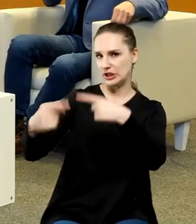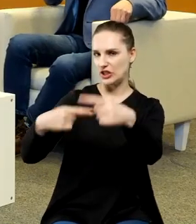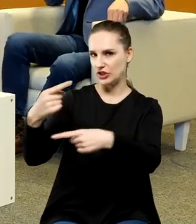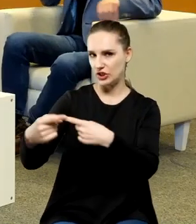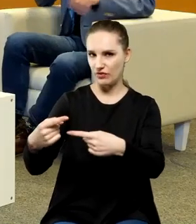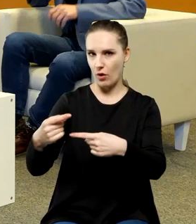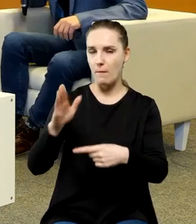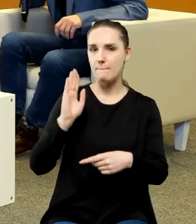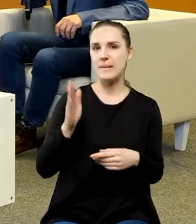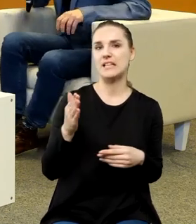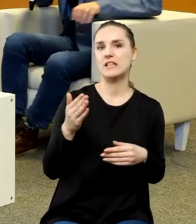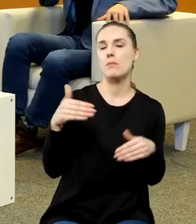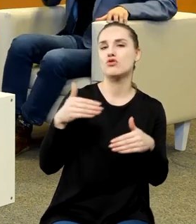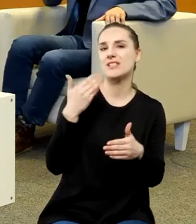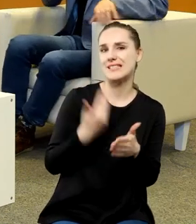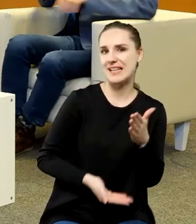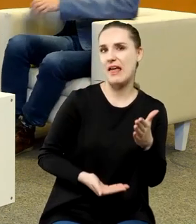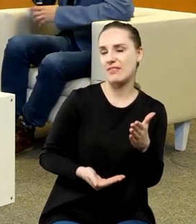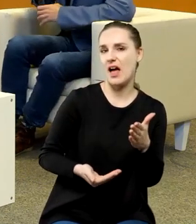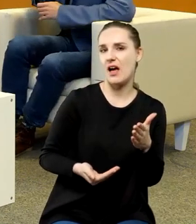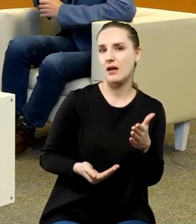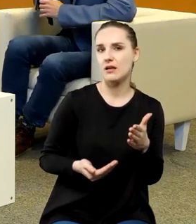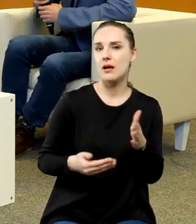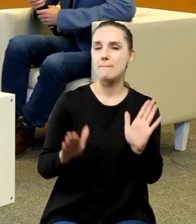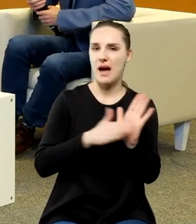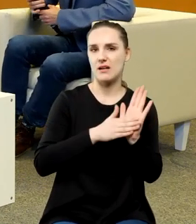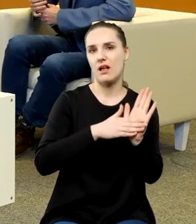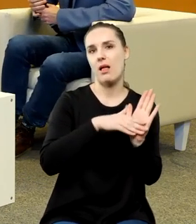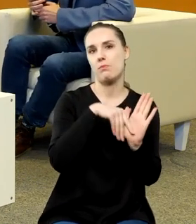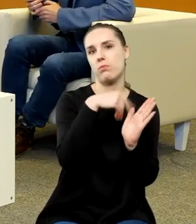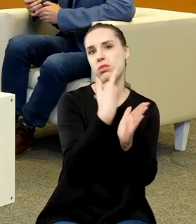i będziemy mieli dewaluację tej marki prawda